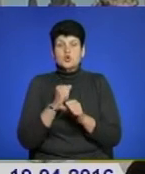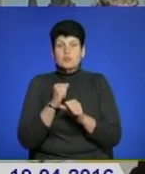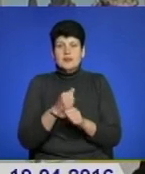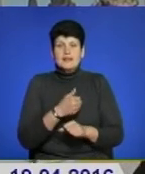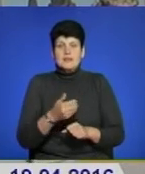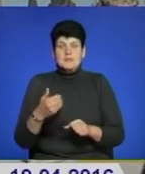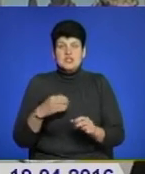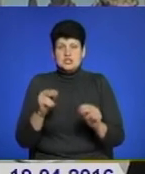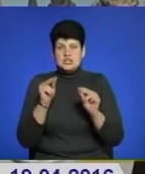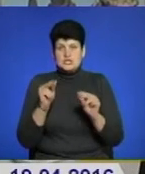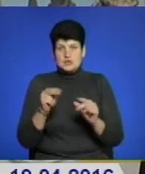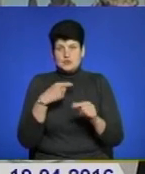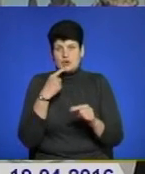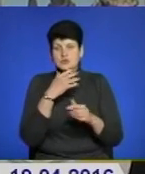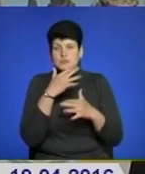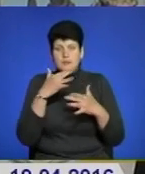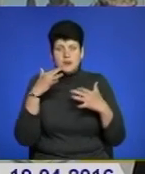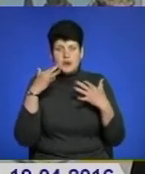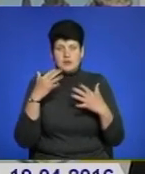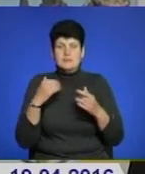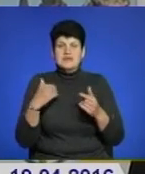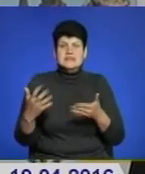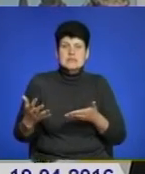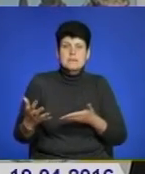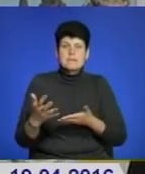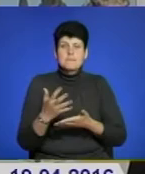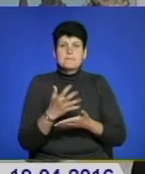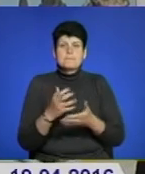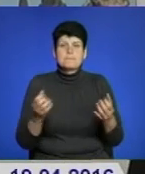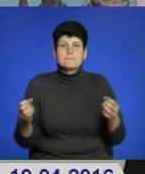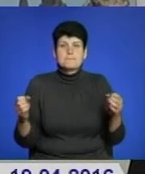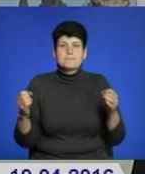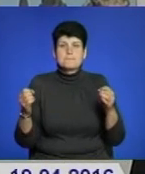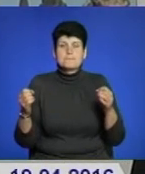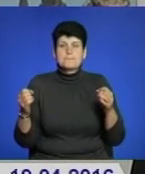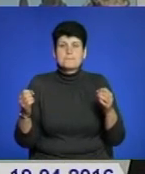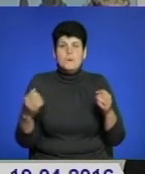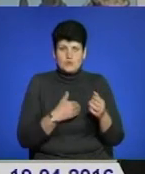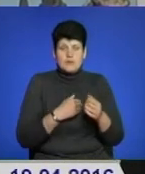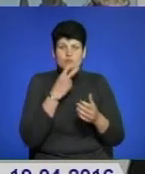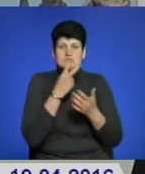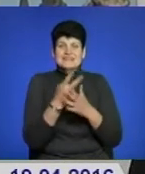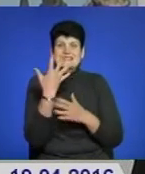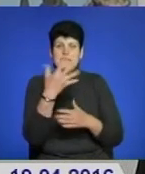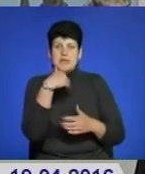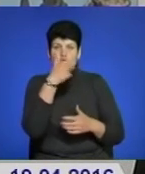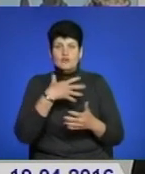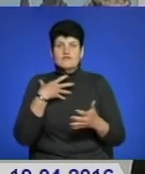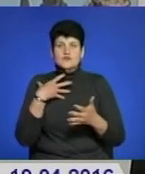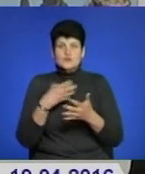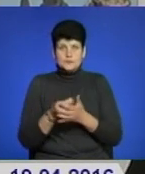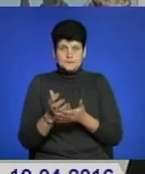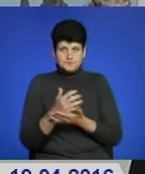ми, чесно кажучи, багато, і ми збиралися за п'ять років показати свою пам'ятку.